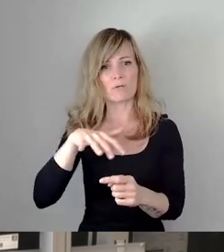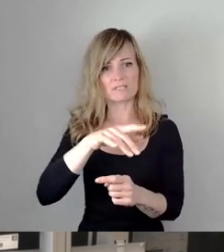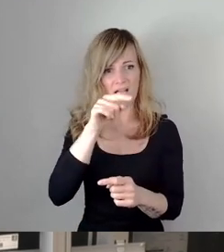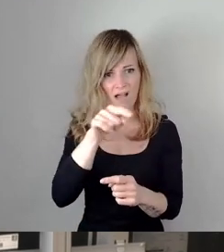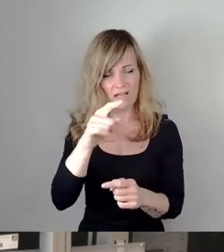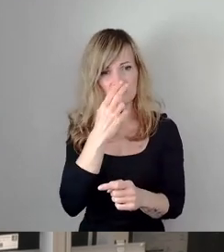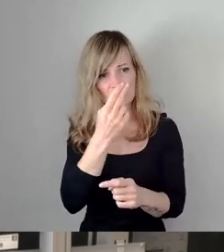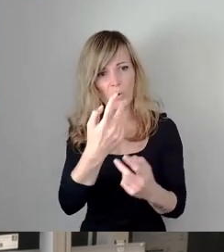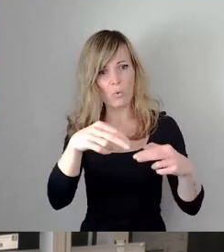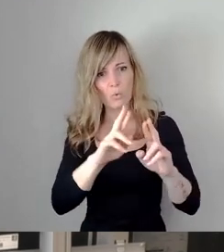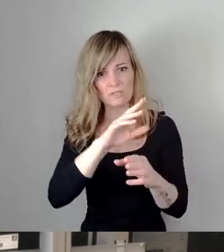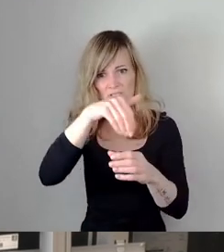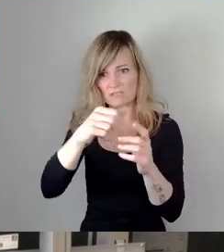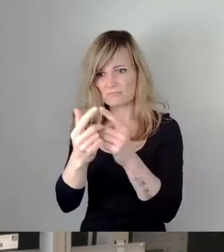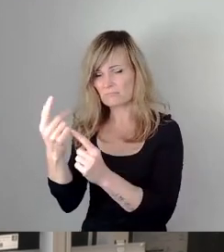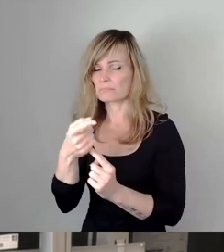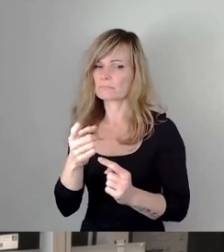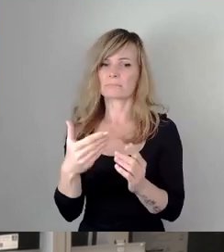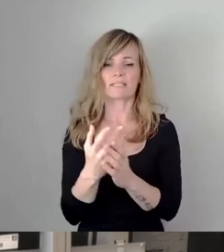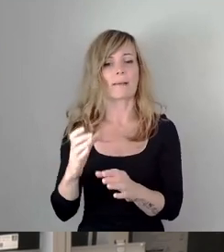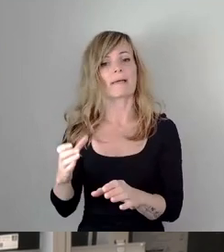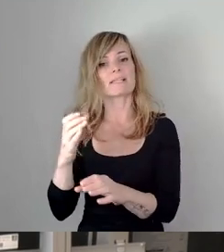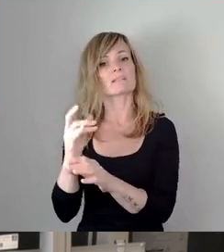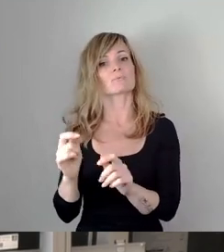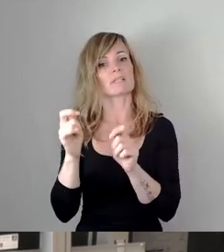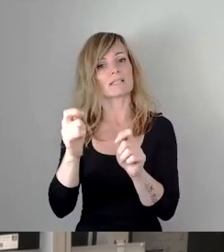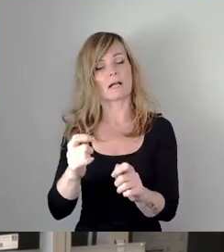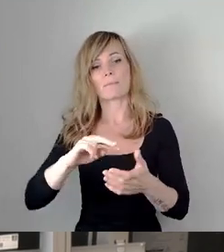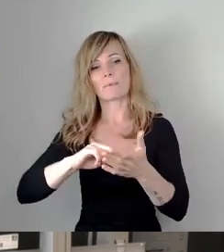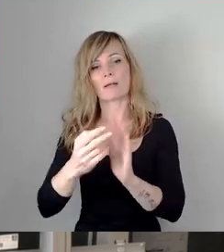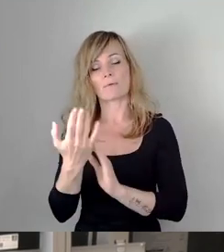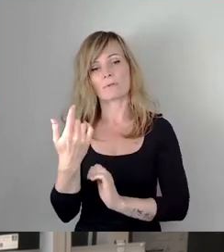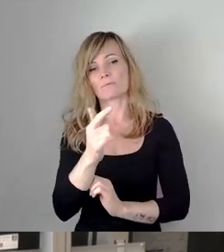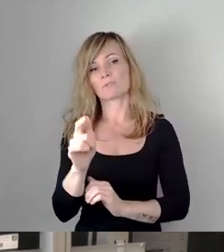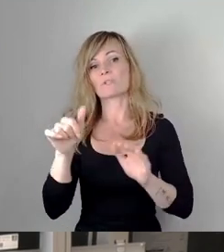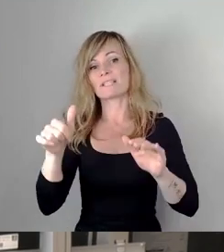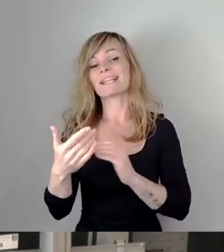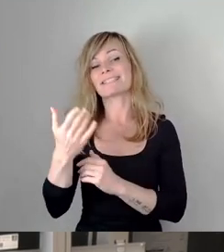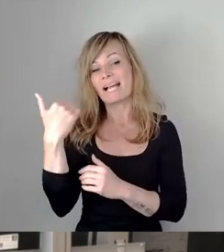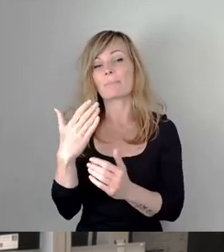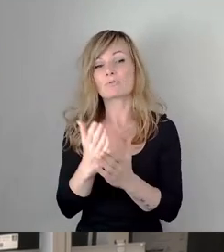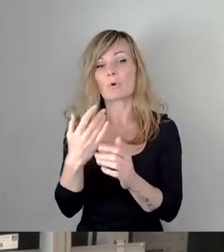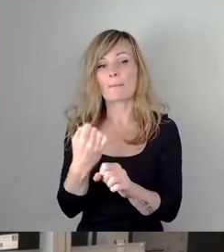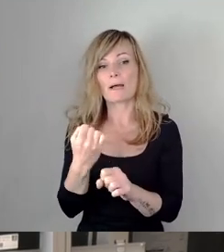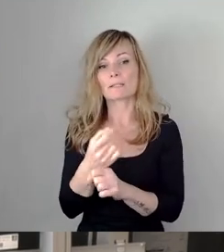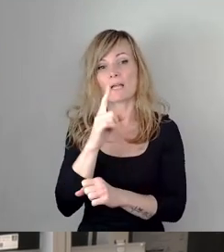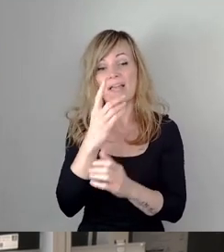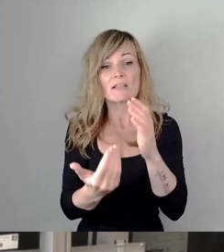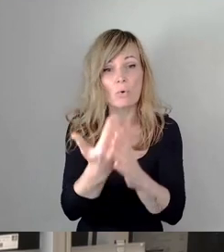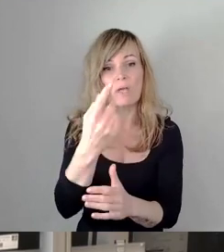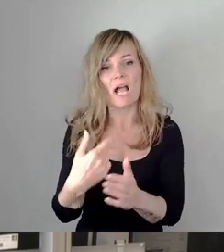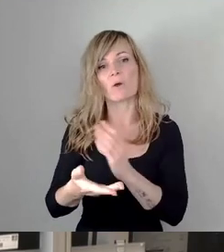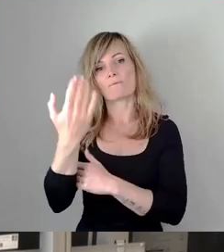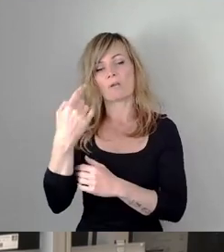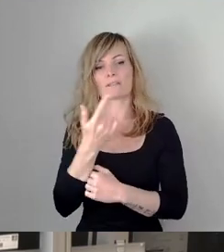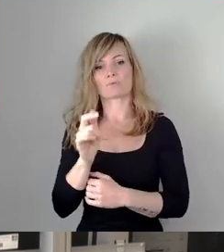Deshalb schlagen wir mit unserem Ersetzungsantrag vor, die Planungen von 2016, wenn wir sowieso schon mal neu planen, dann können wir auch gleich die ursprünglichen Planungen wieder nehmen, die Planungen von